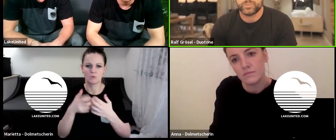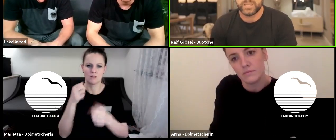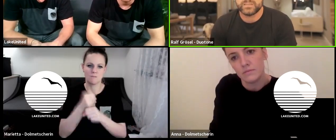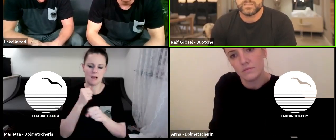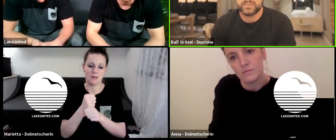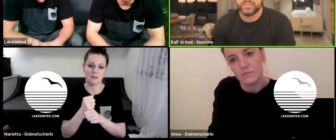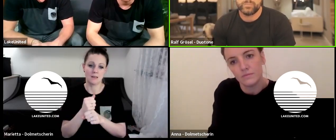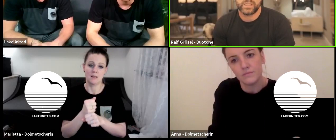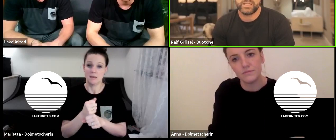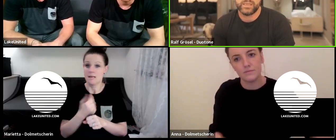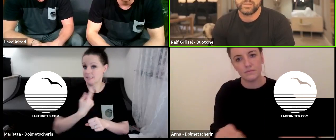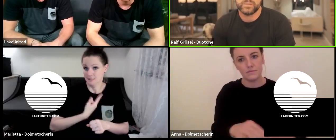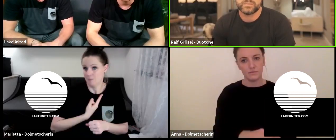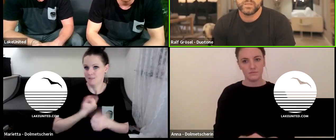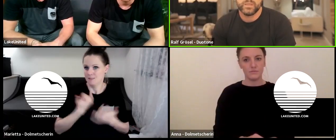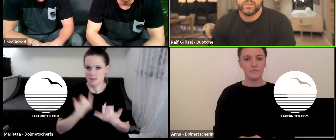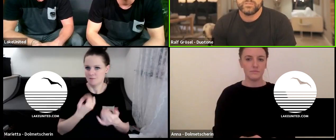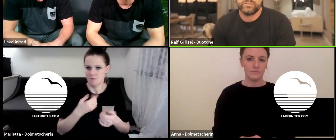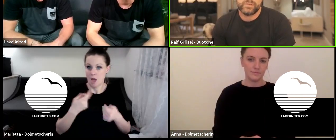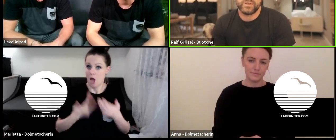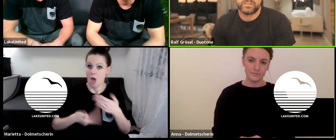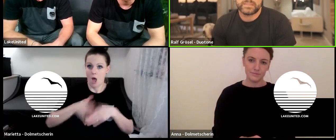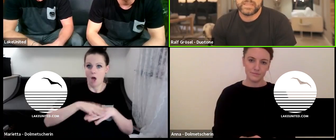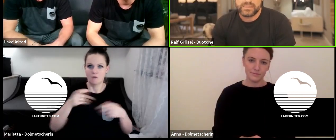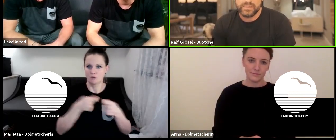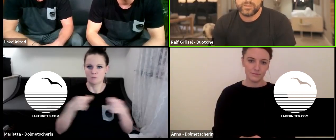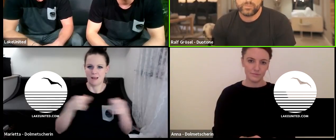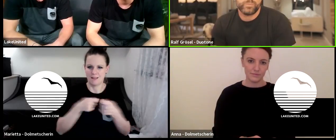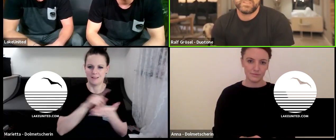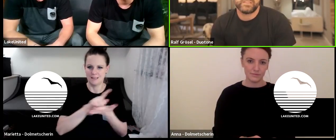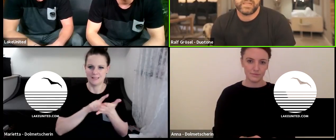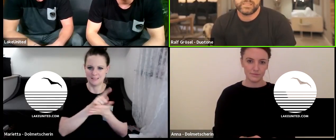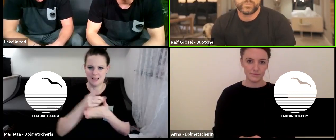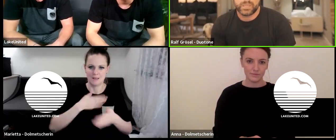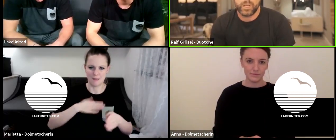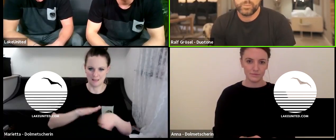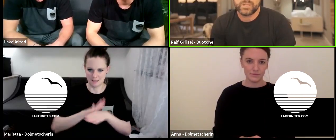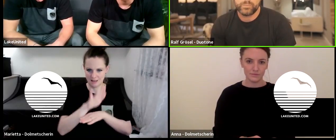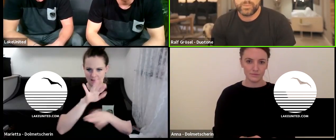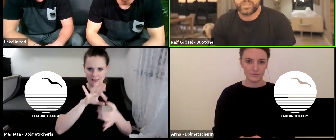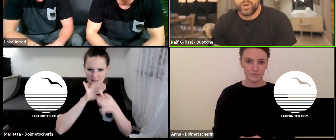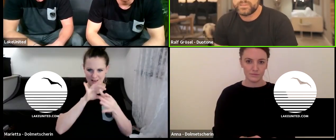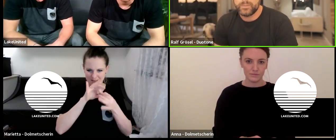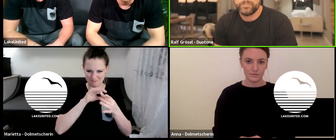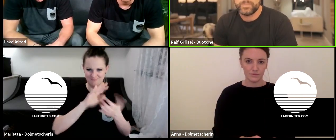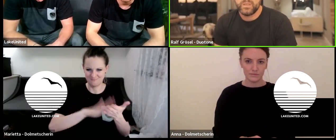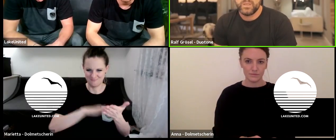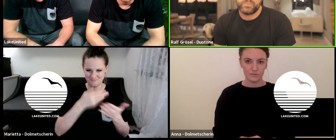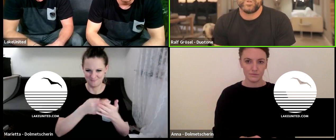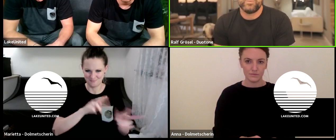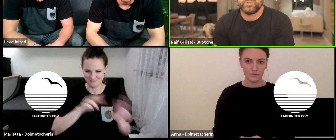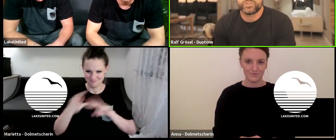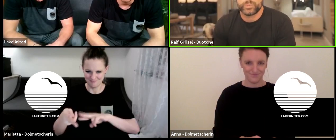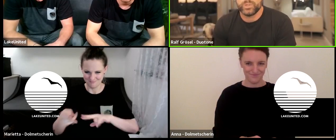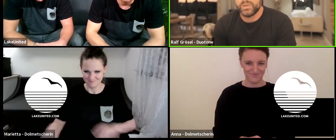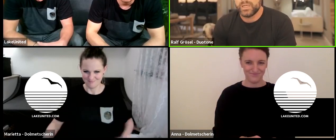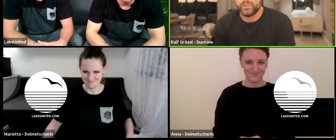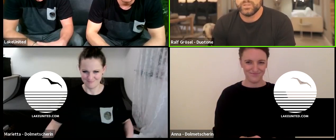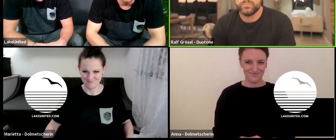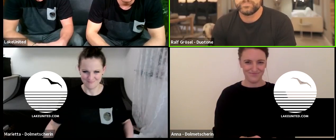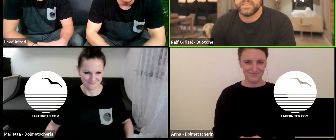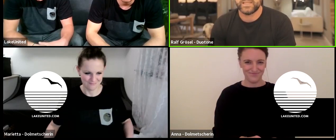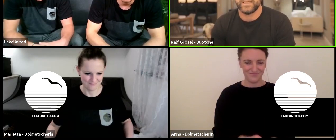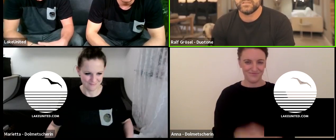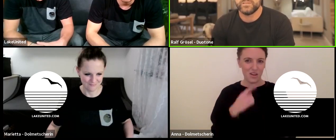eigentlich gerade die spannendste Zeit in meiner Karriere ist, weil wir einfach tatsächlich, obwohl wir das gar nicht so geglaubt haben, immer gehofft haben, aber nochmal große Sprünge